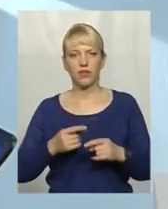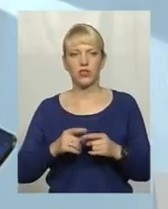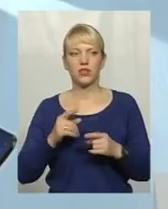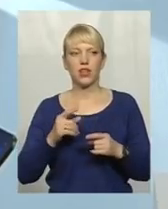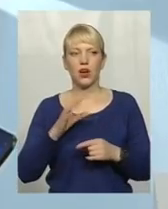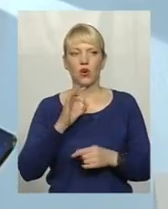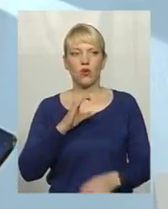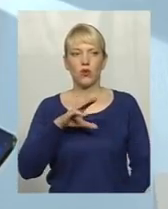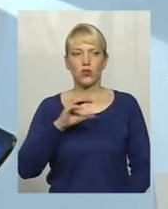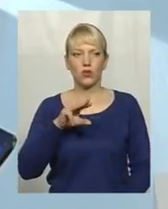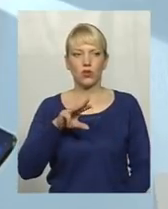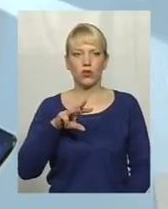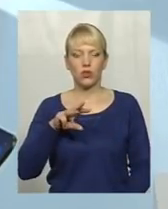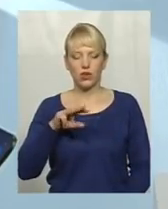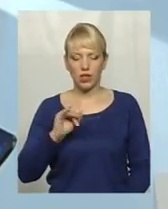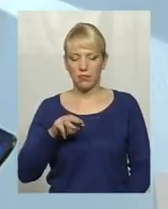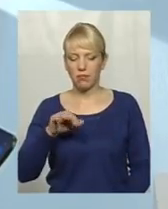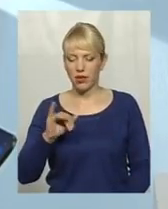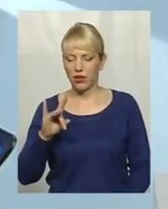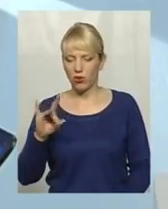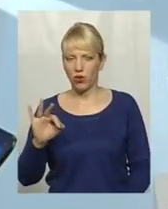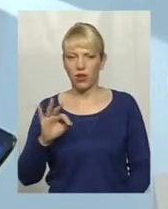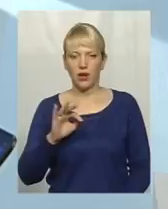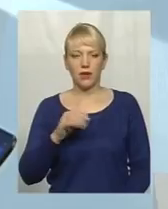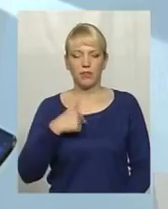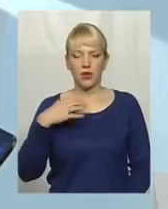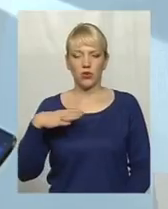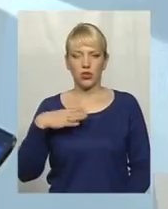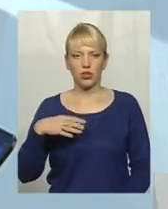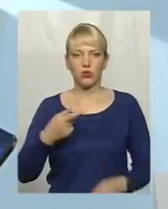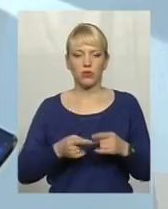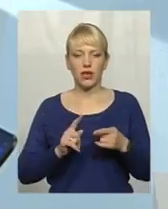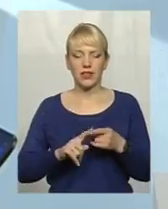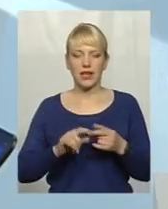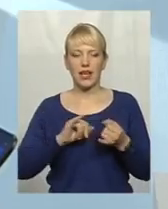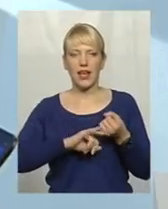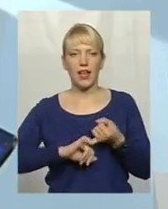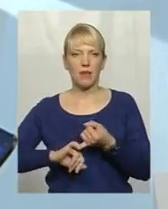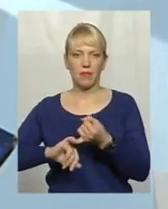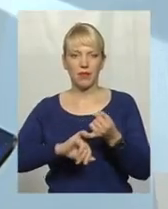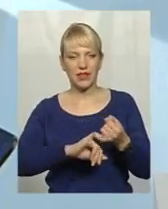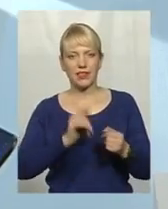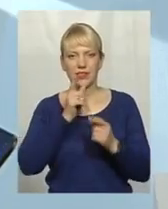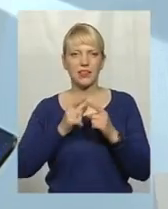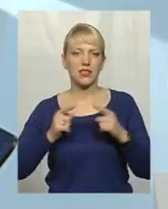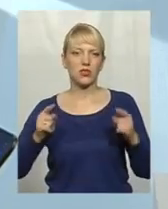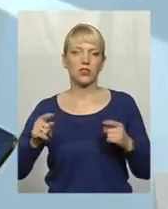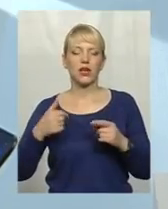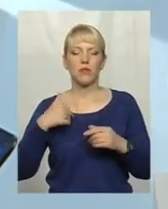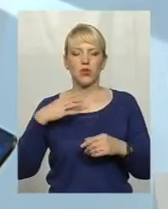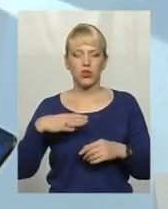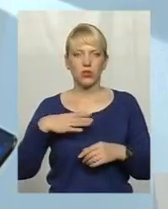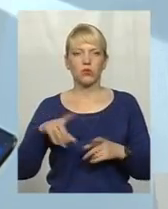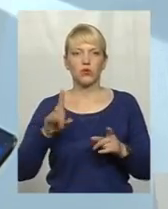оселтамівірум, занамівірум. Ми очікуємо на цей підсезон, що нам теж ми будемо мати, будемо